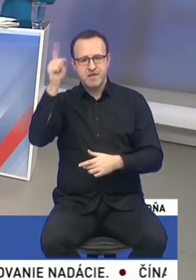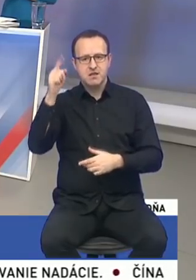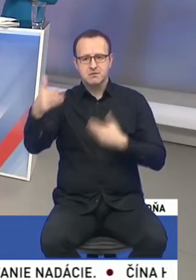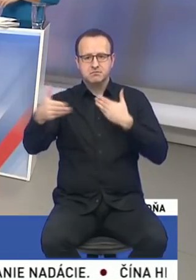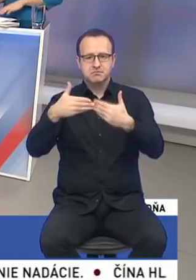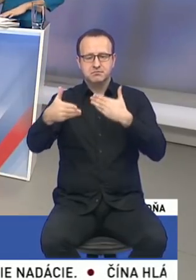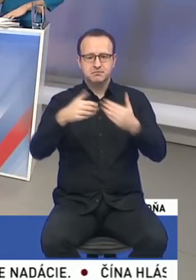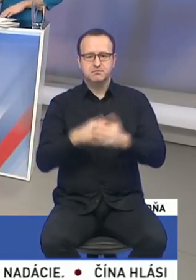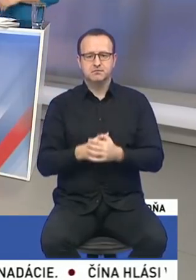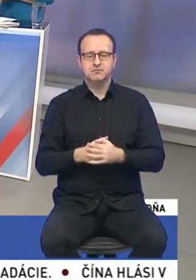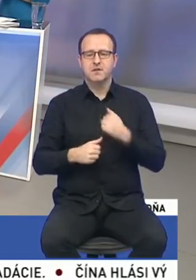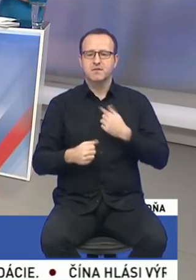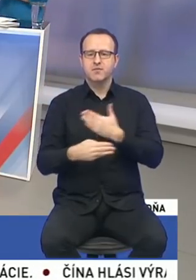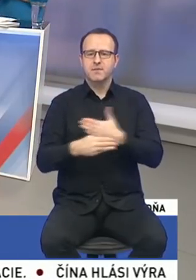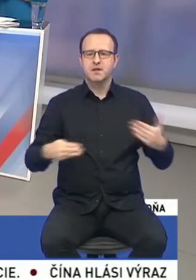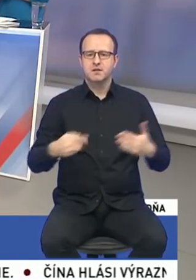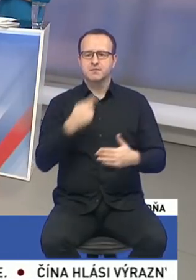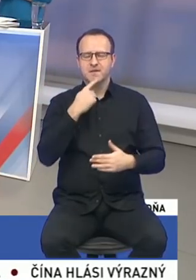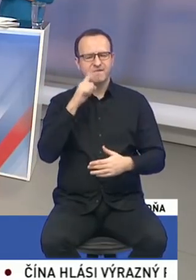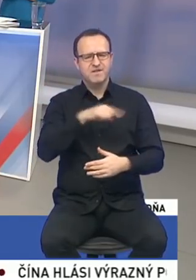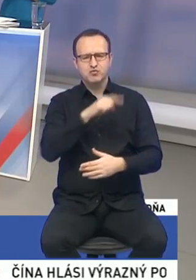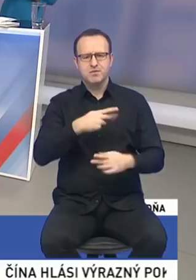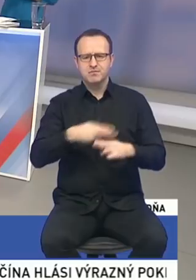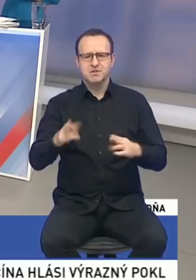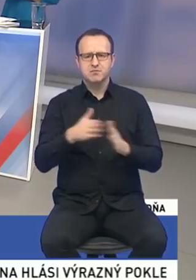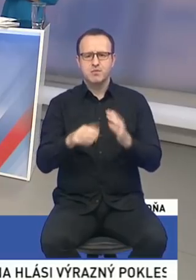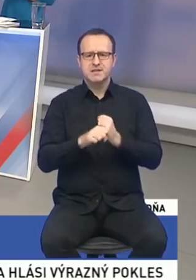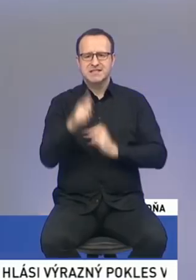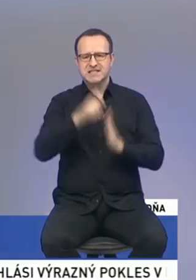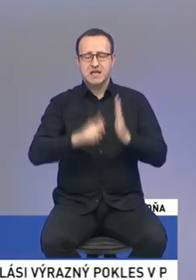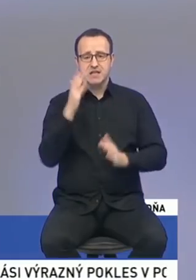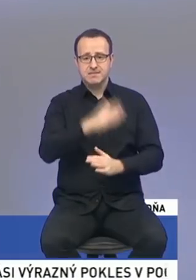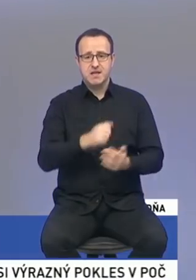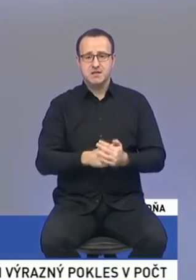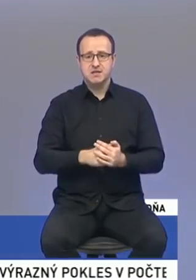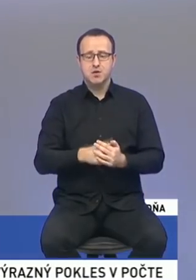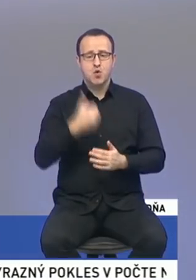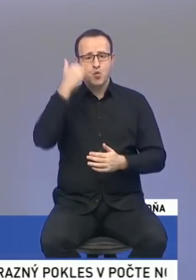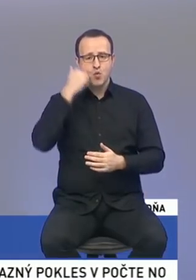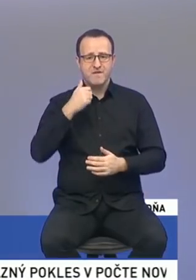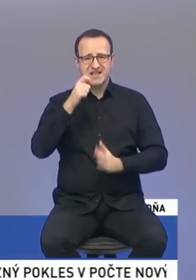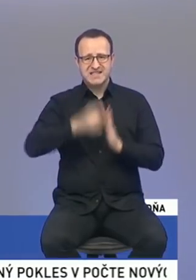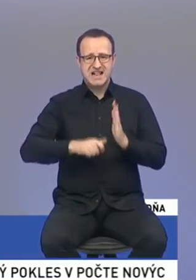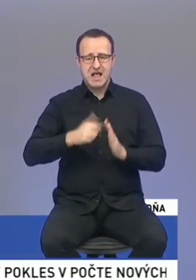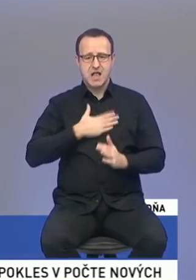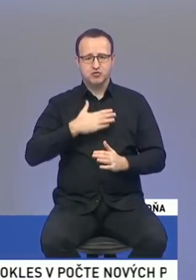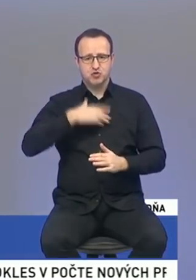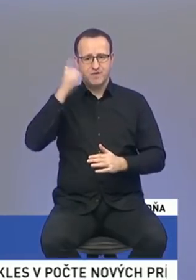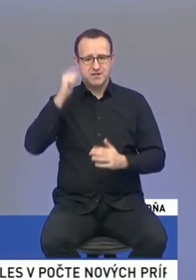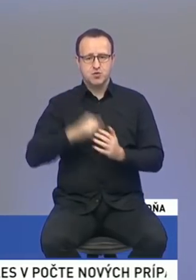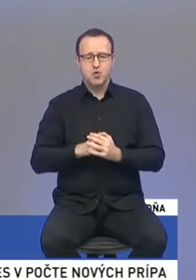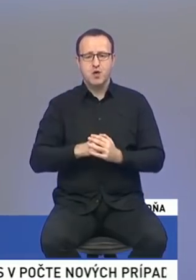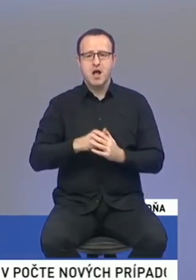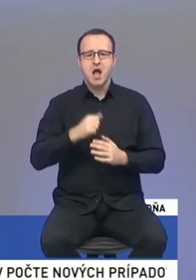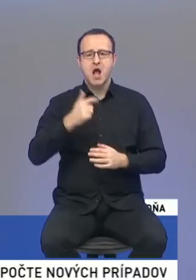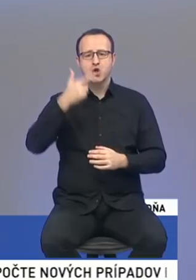cestu? Ja by som v prvom rade povedala, že vylúčujeme absolútne spoluprácu so stranou Smer, so stranou SNS a hovoríme, že so stranou SNS ani